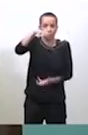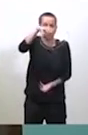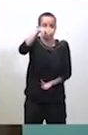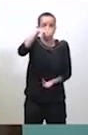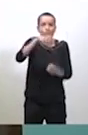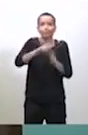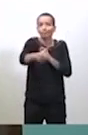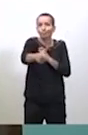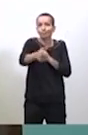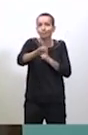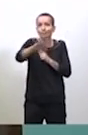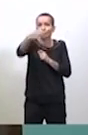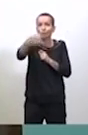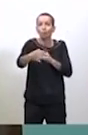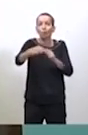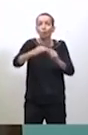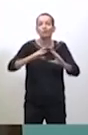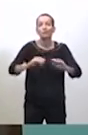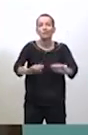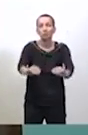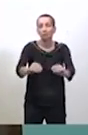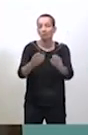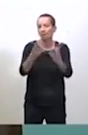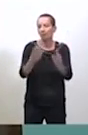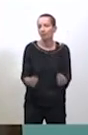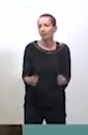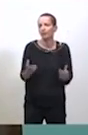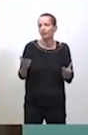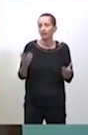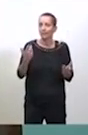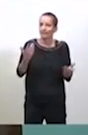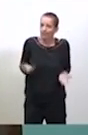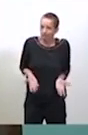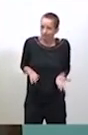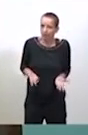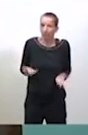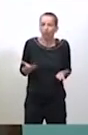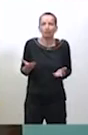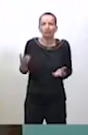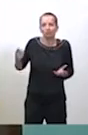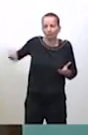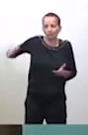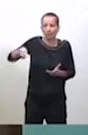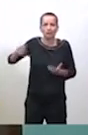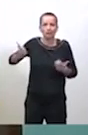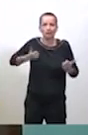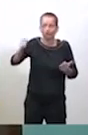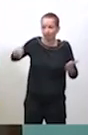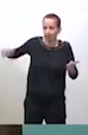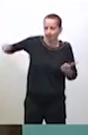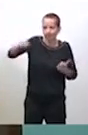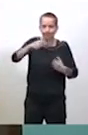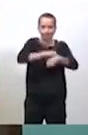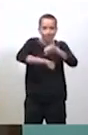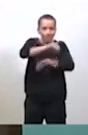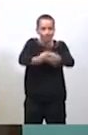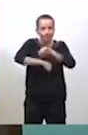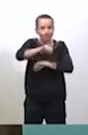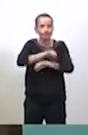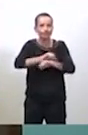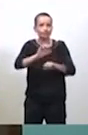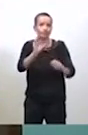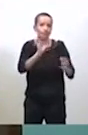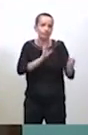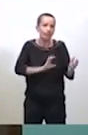d'exécution est très faible. Donc là, nous nous employons avec les services à justement essayer